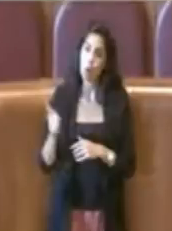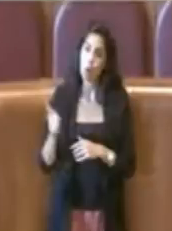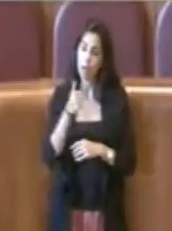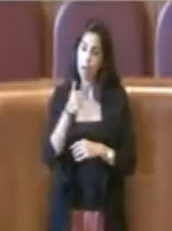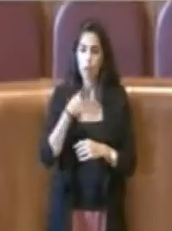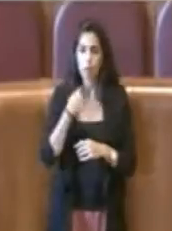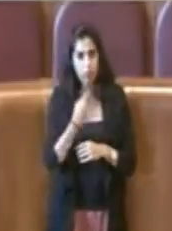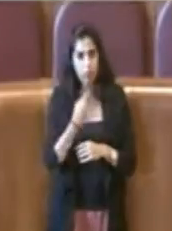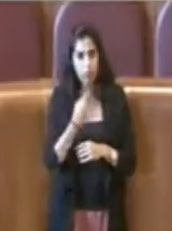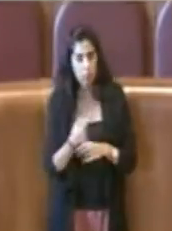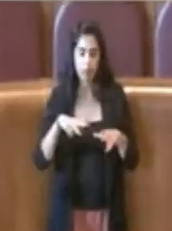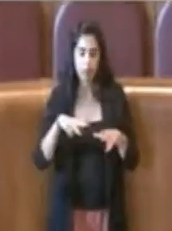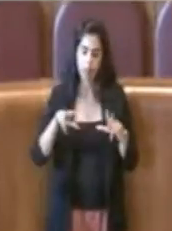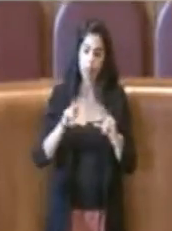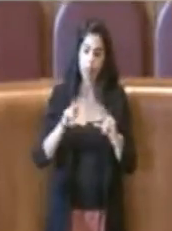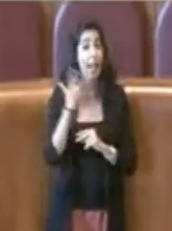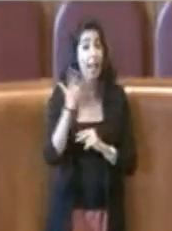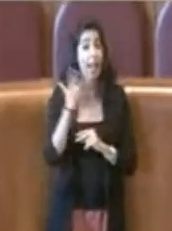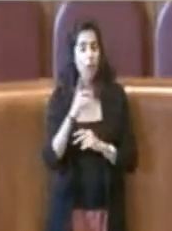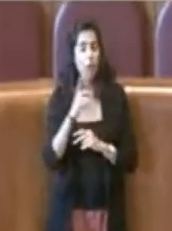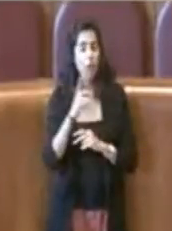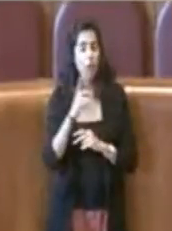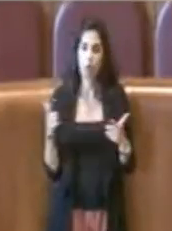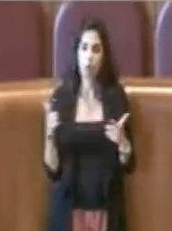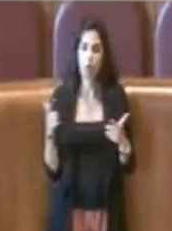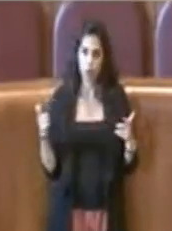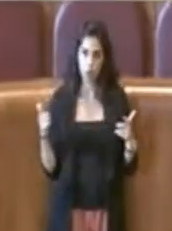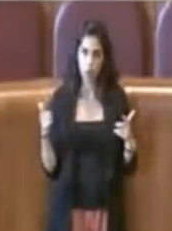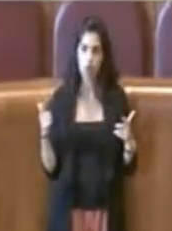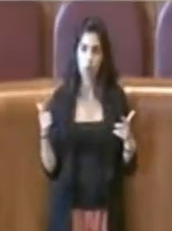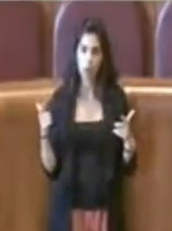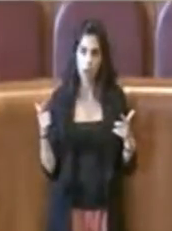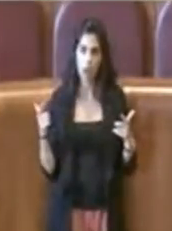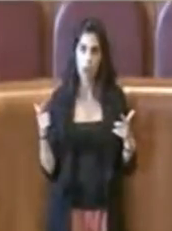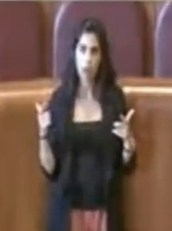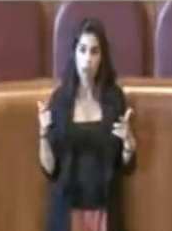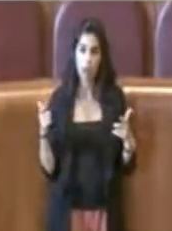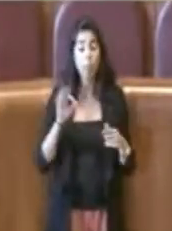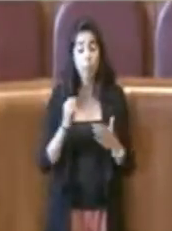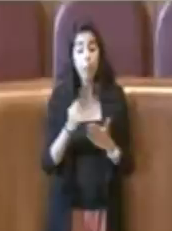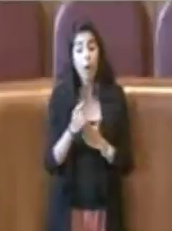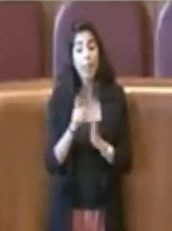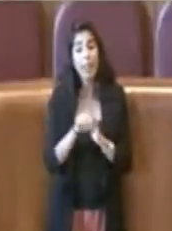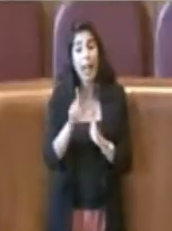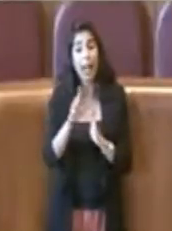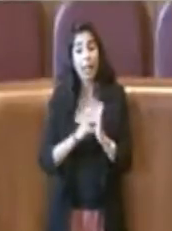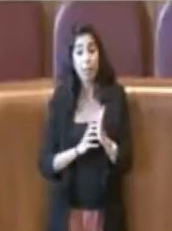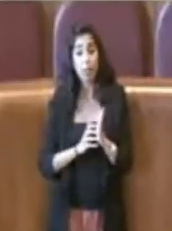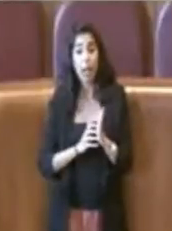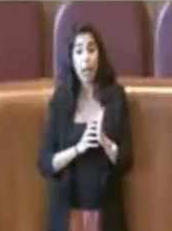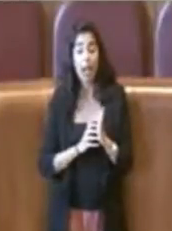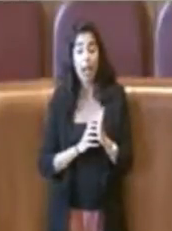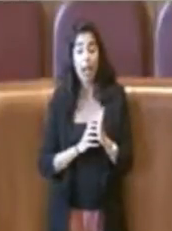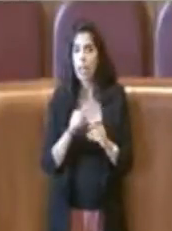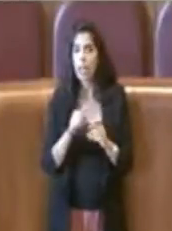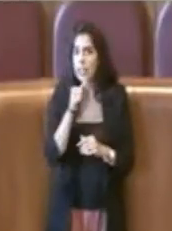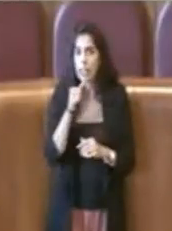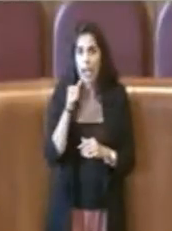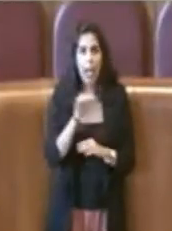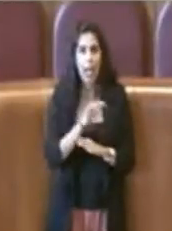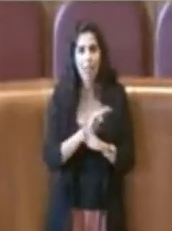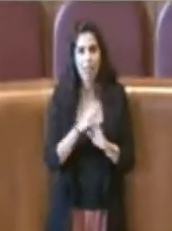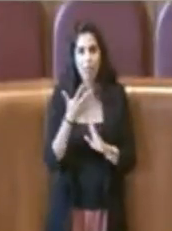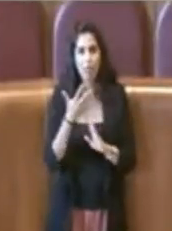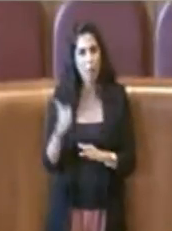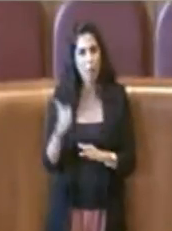stato un errore, ma è stata dettata dalla necessità di, ho detto prima,